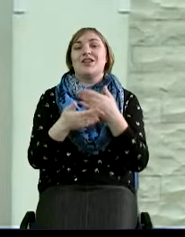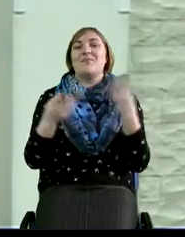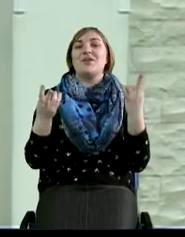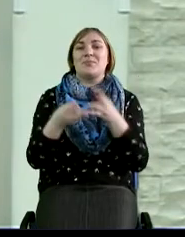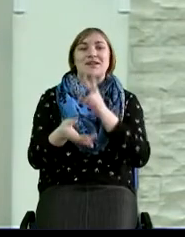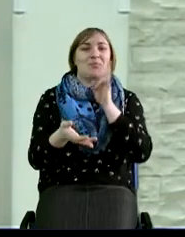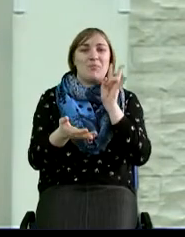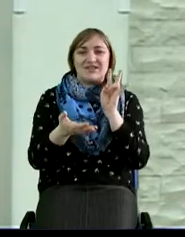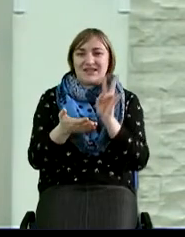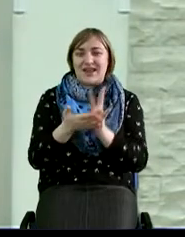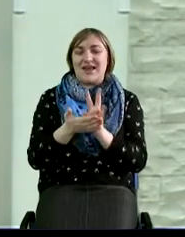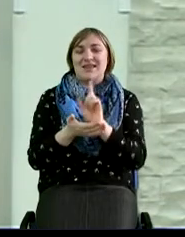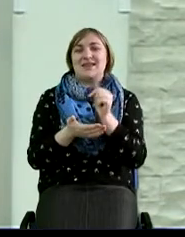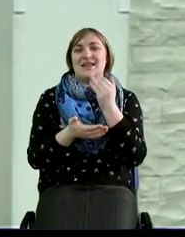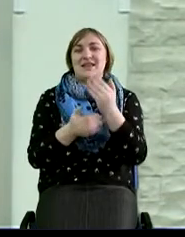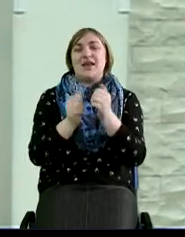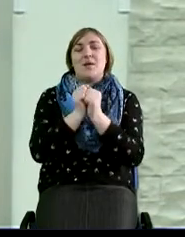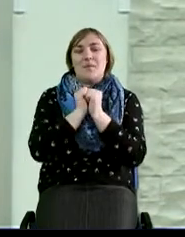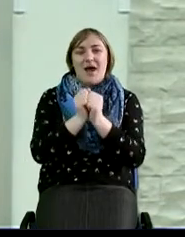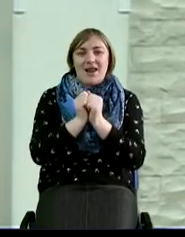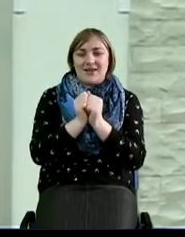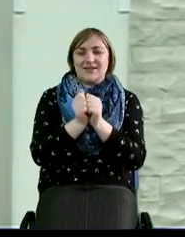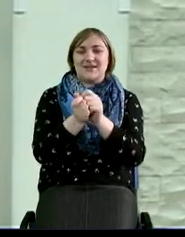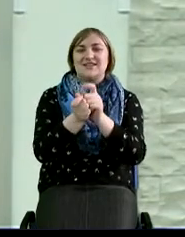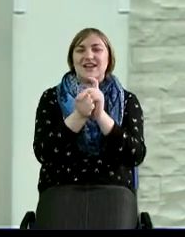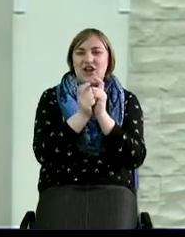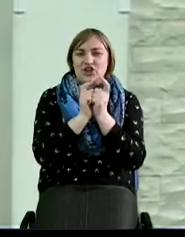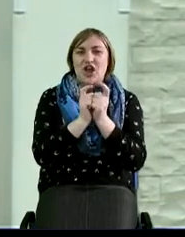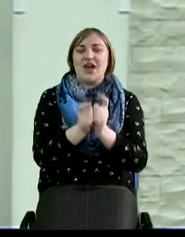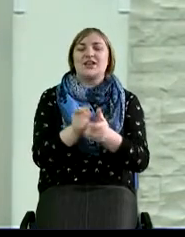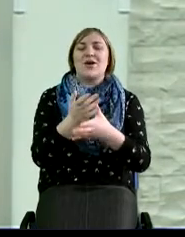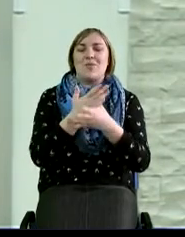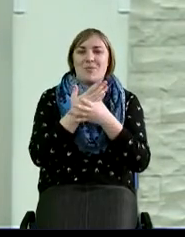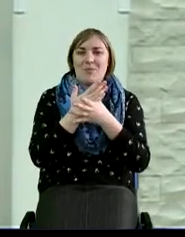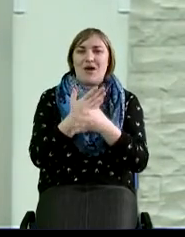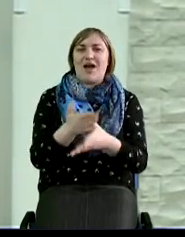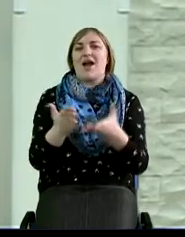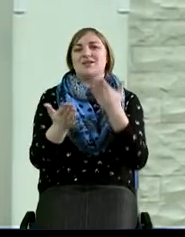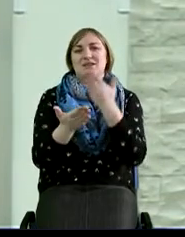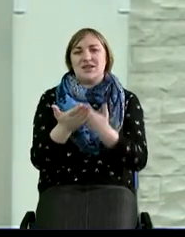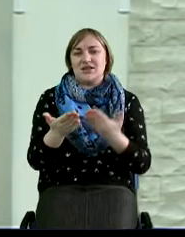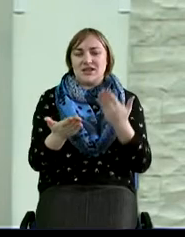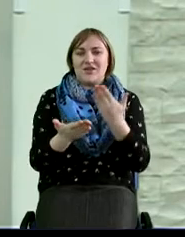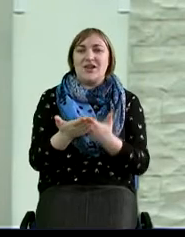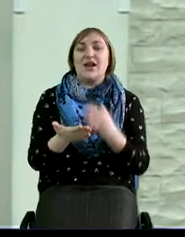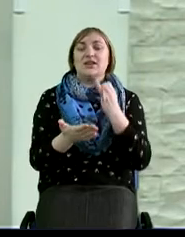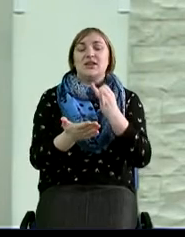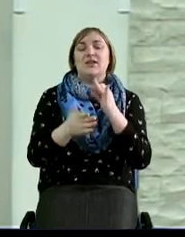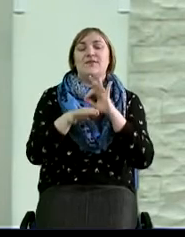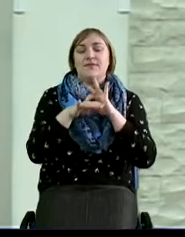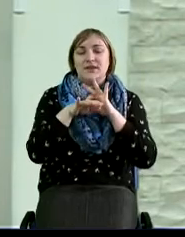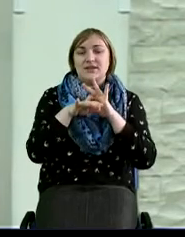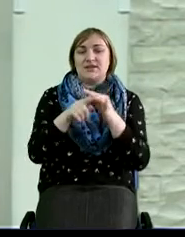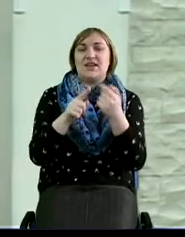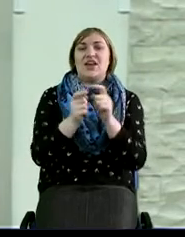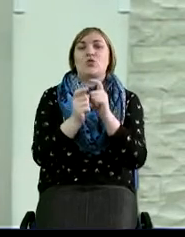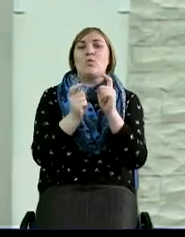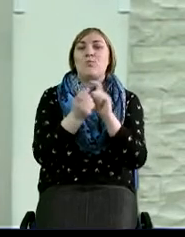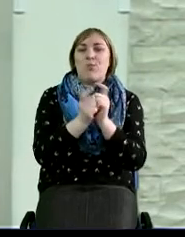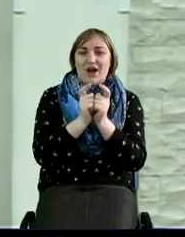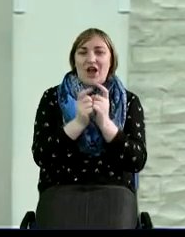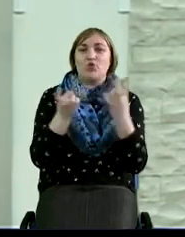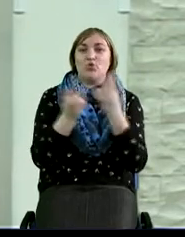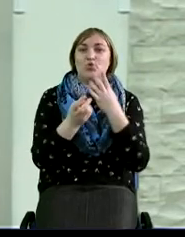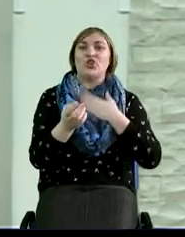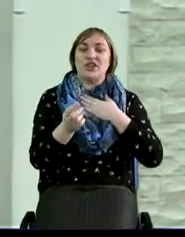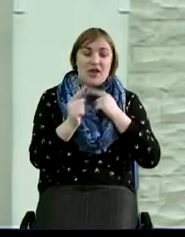постоянно за них молиться, сражаться, помогать, наставлять, и вести эту брань придется нам